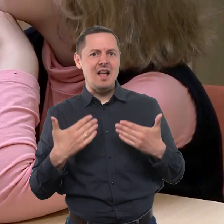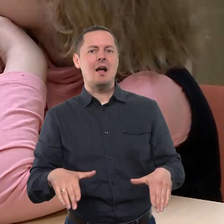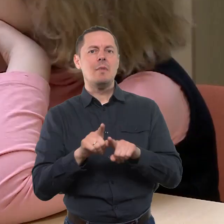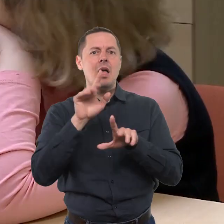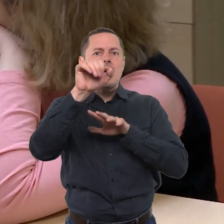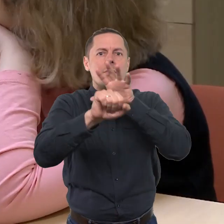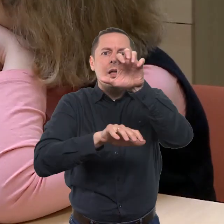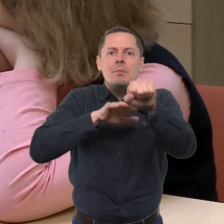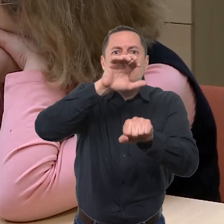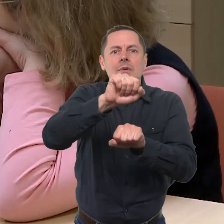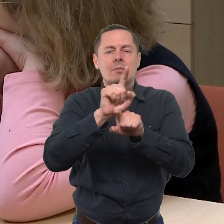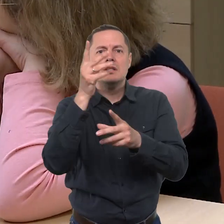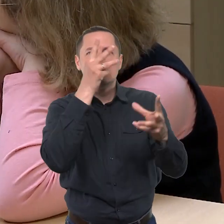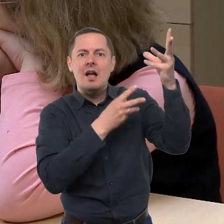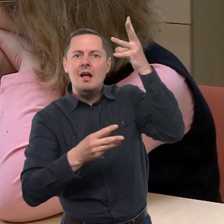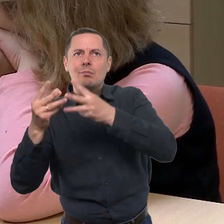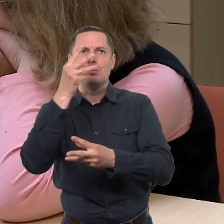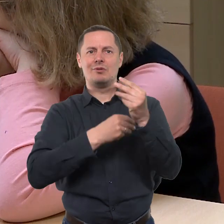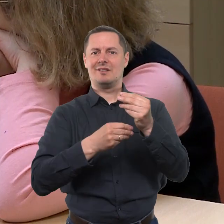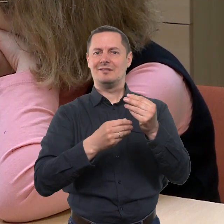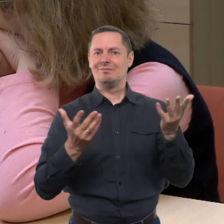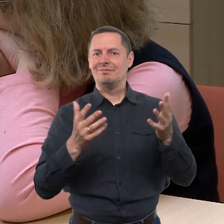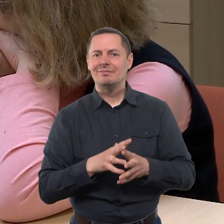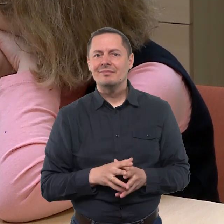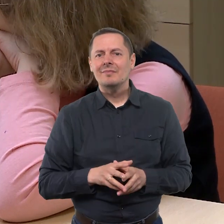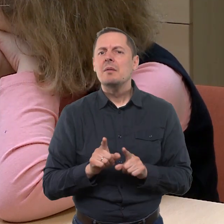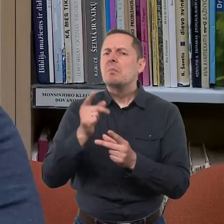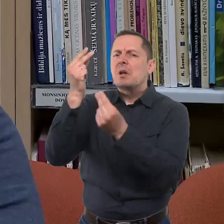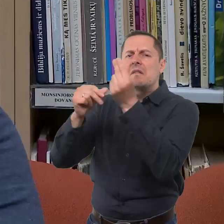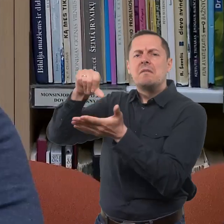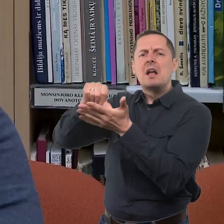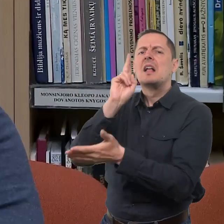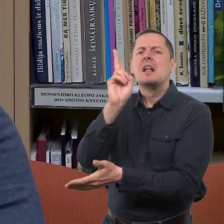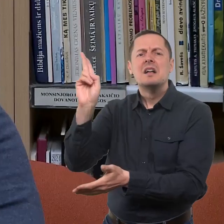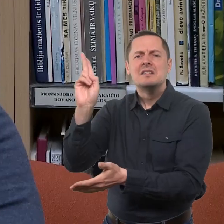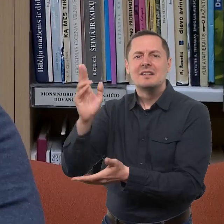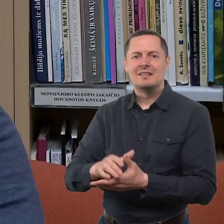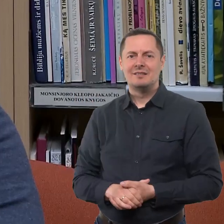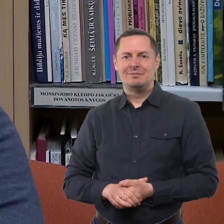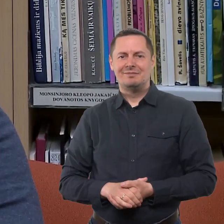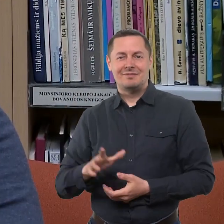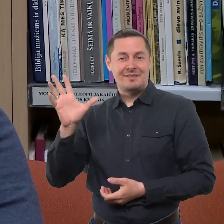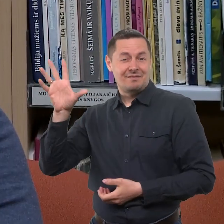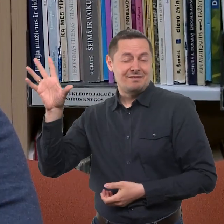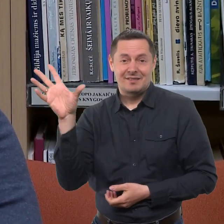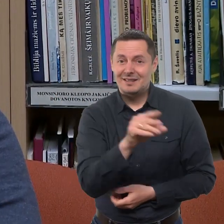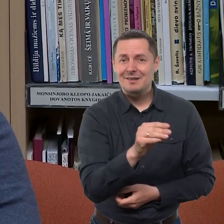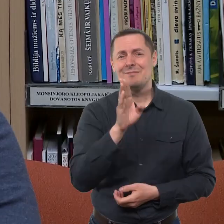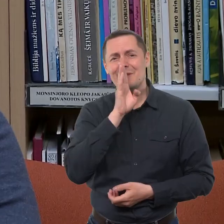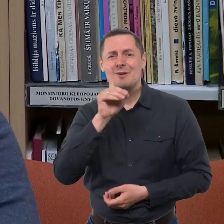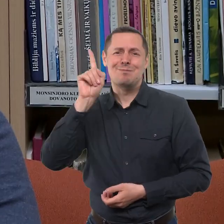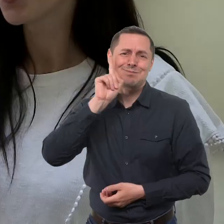atsimini. Kokie yra pagrindiniai jūsų pasakų veikiai? Ko tik tai ten yra, yra mergaitis, yra